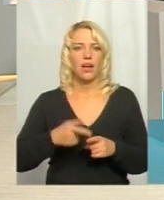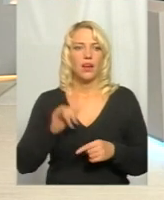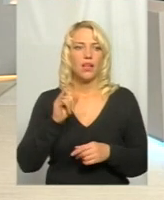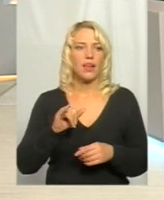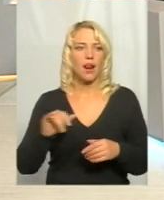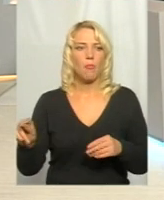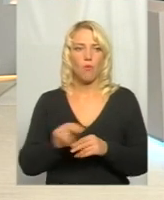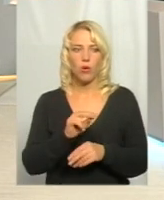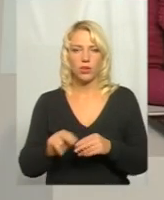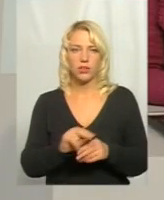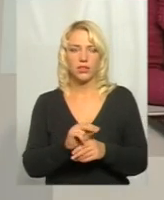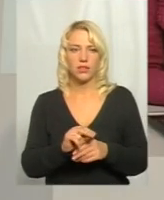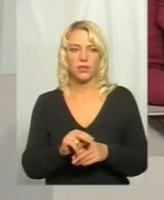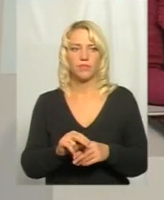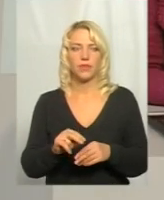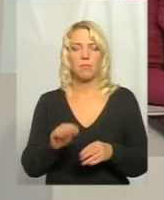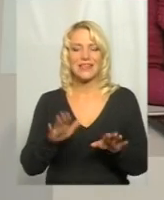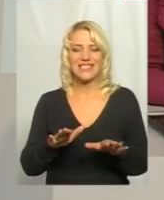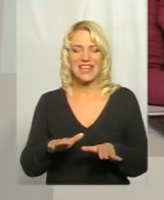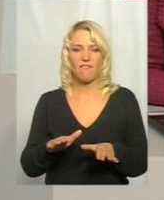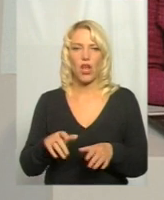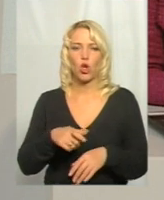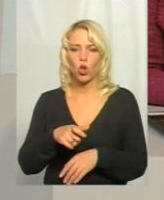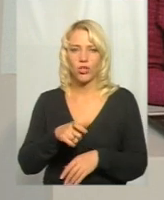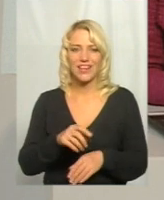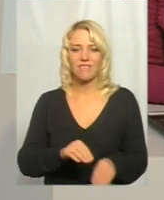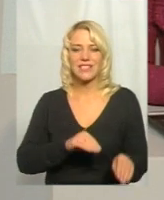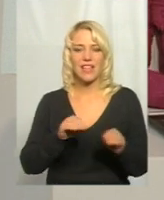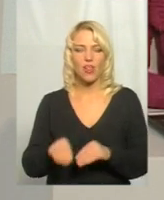встановлення вагових комплексів не передбачає?